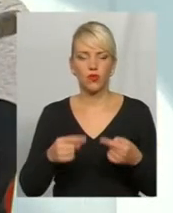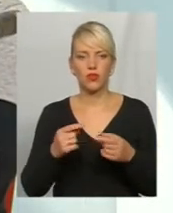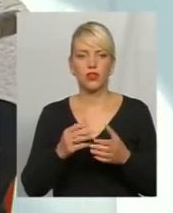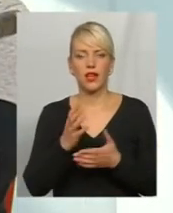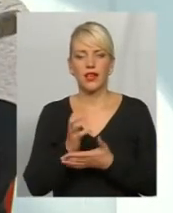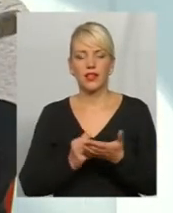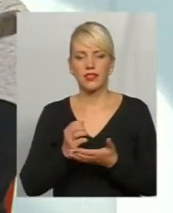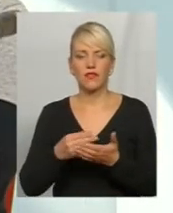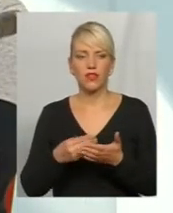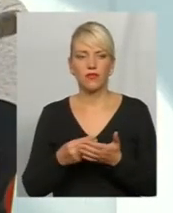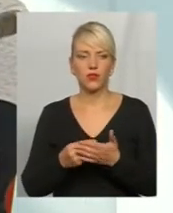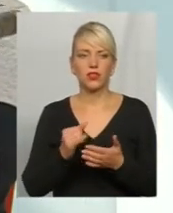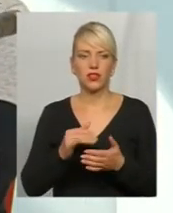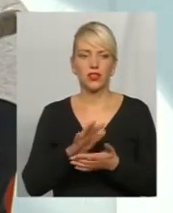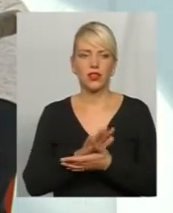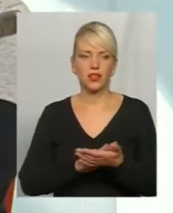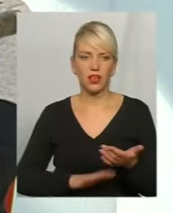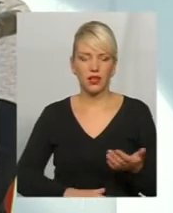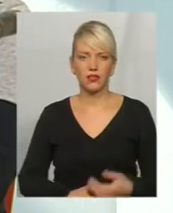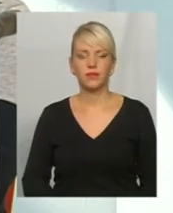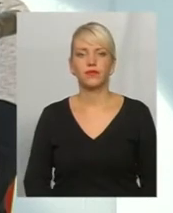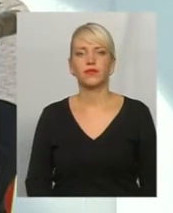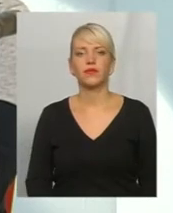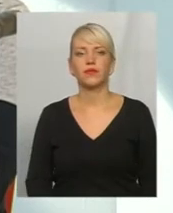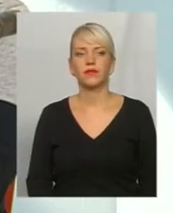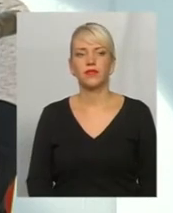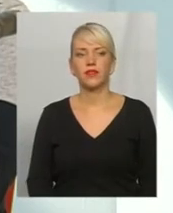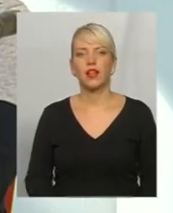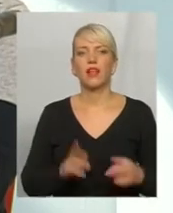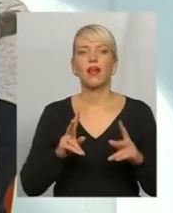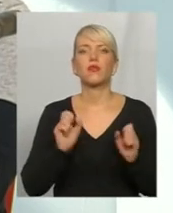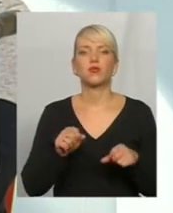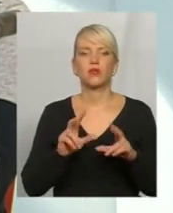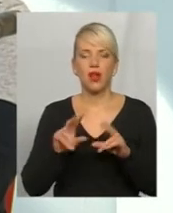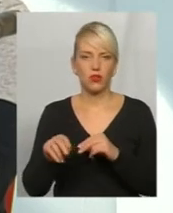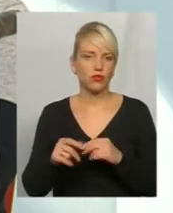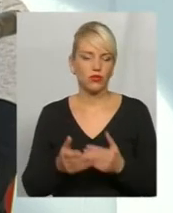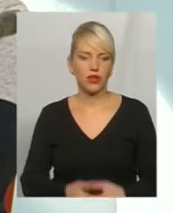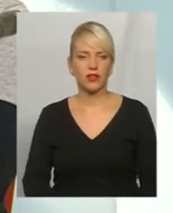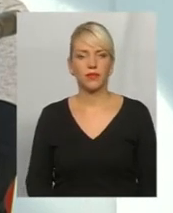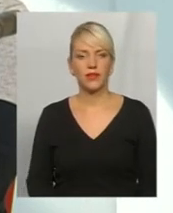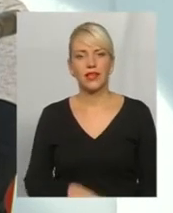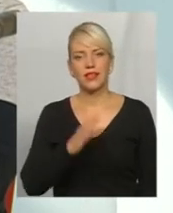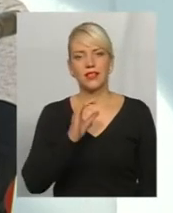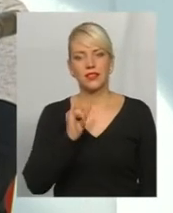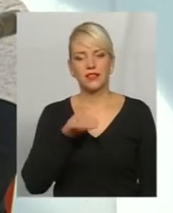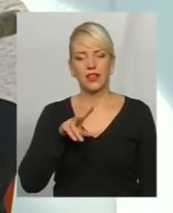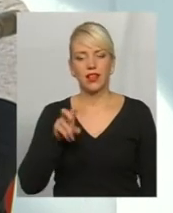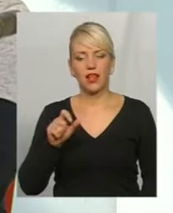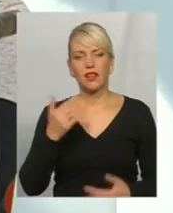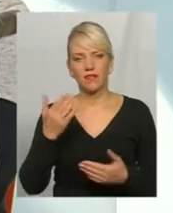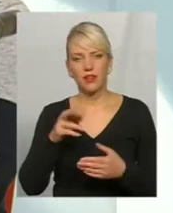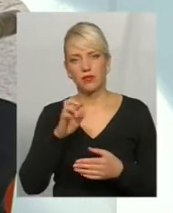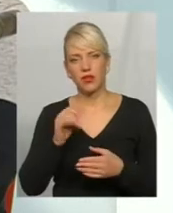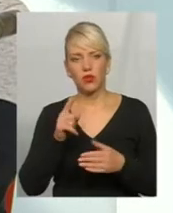і так далі. Але, знову таки, те, що можна гарантувати у нас. Пані Світлана, а ви довірили свою пенсію такому